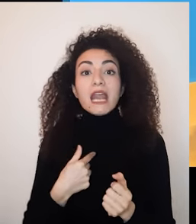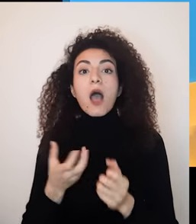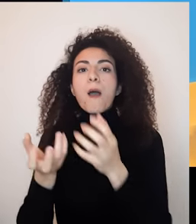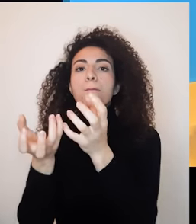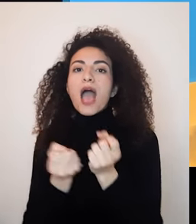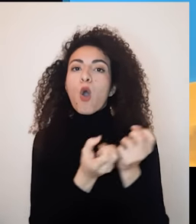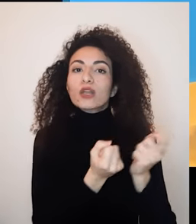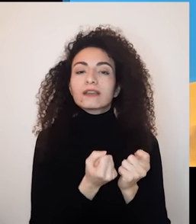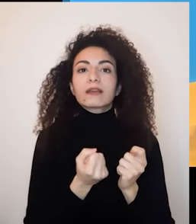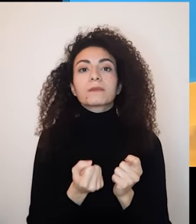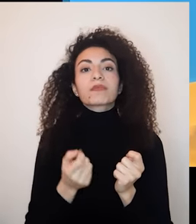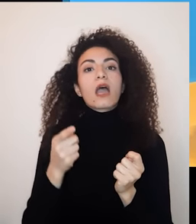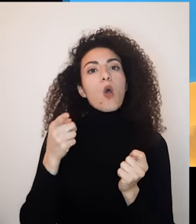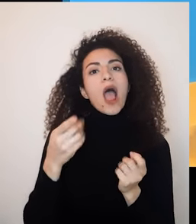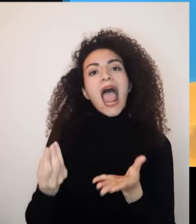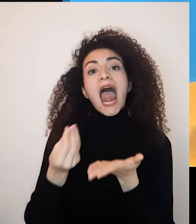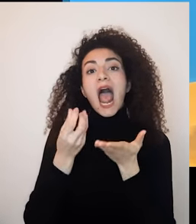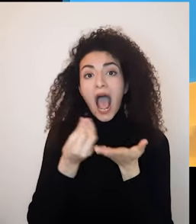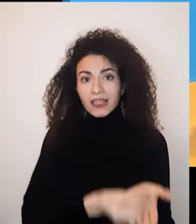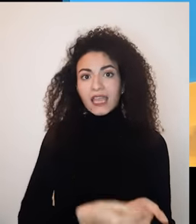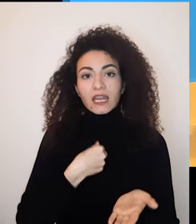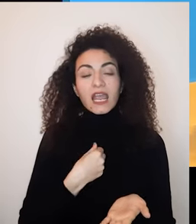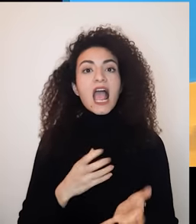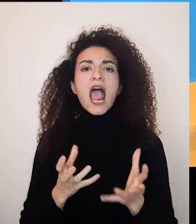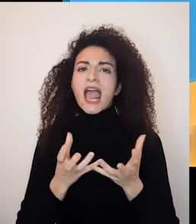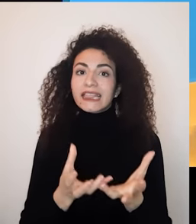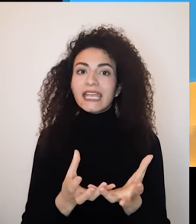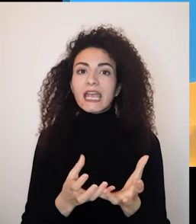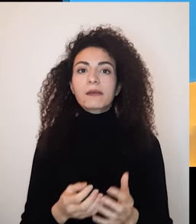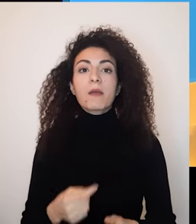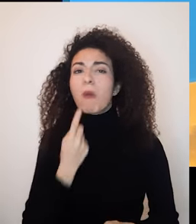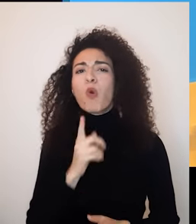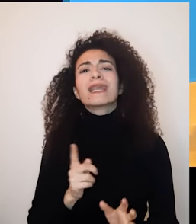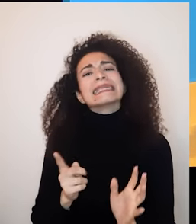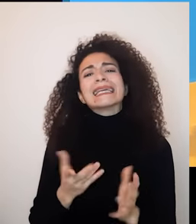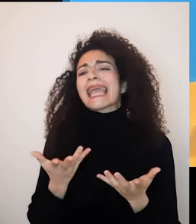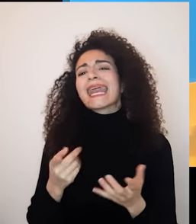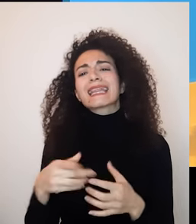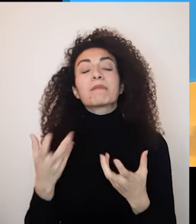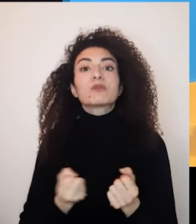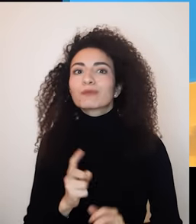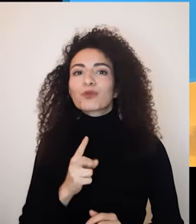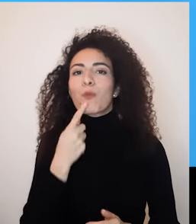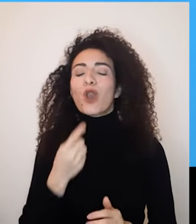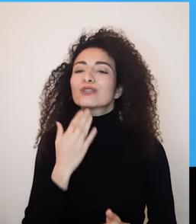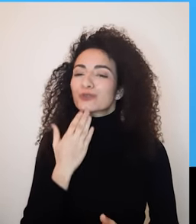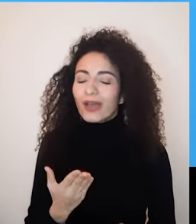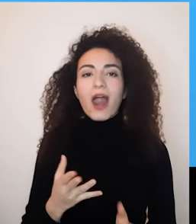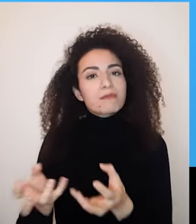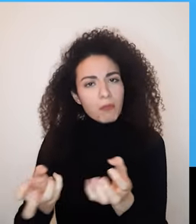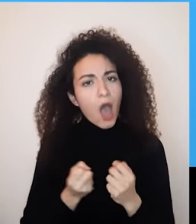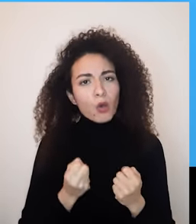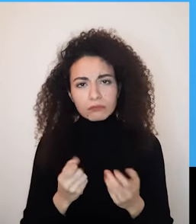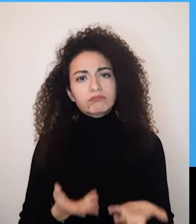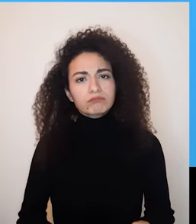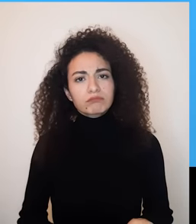نعبر مثلاً عن إمتنيننا لهدية لأيناها منه بدل الاكتفاء بالقول ما كان يجب عليك القيام بذلك وكأنه نشعر